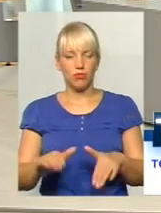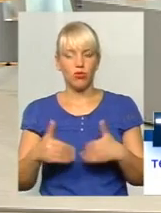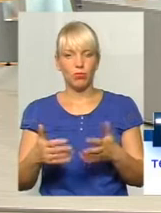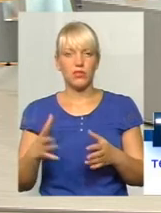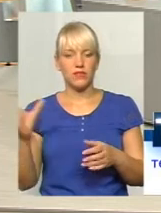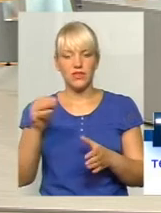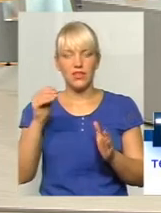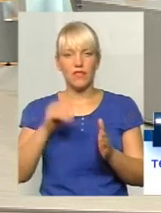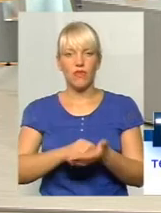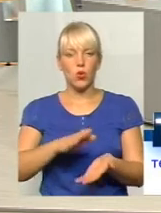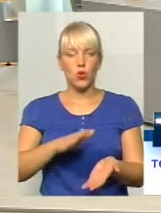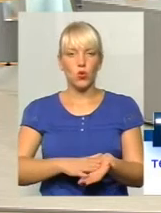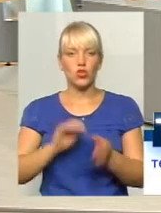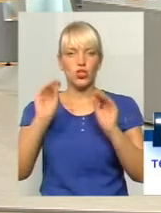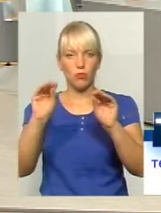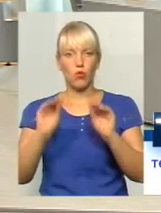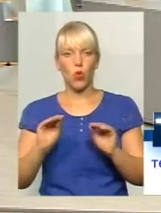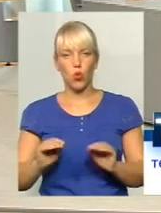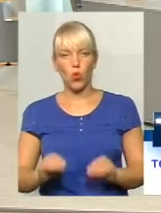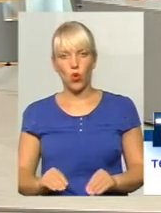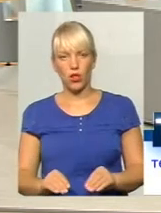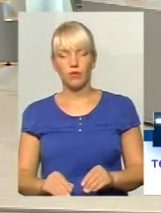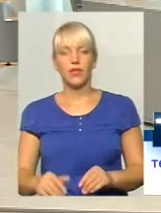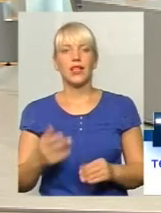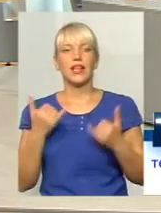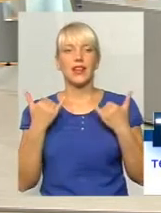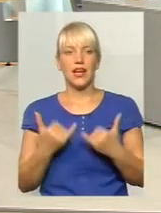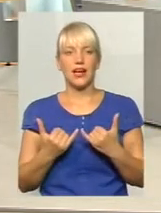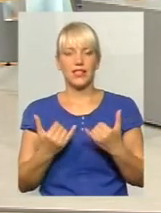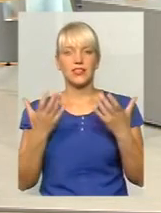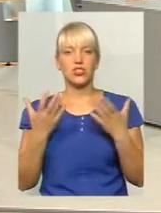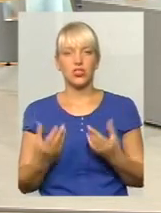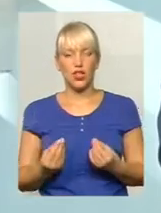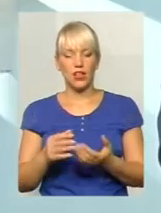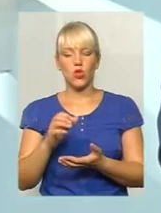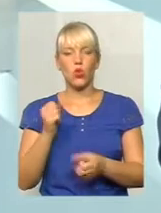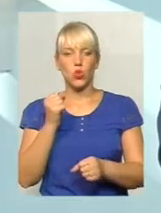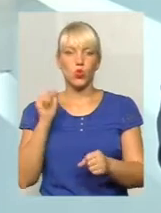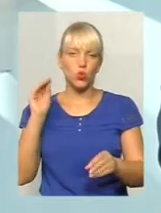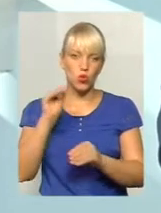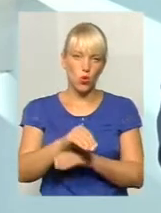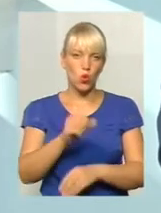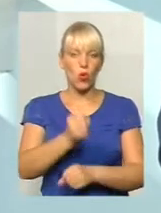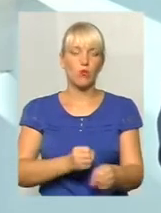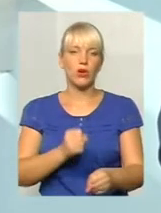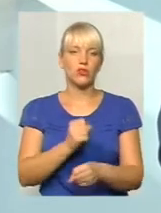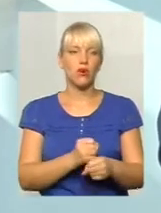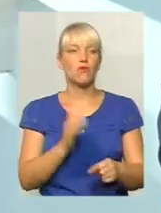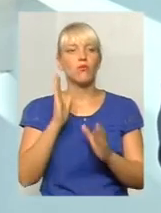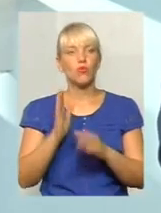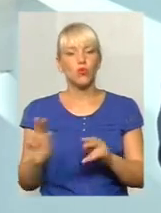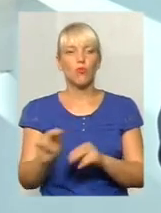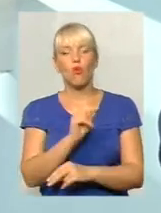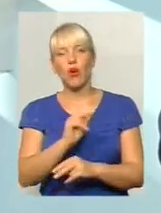включені в протокол, тому що вівся в протокол. наразі ще допрацьовуємо, будемо